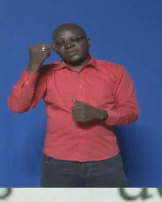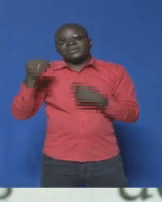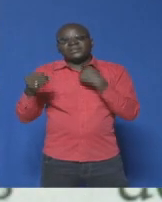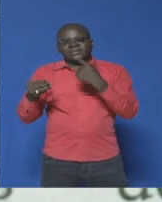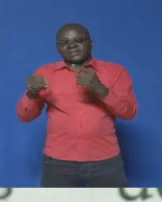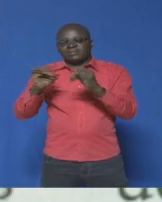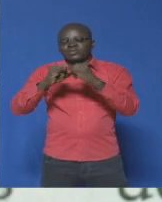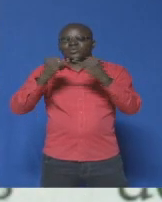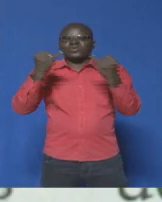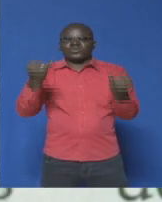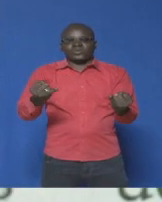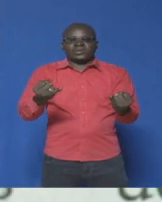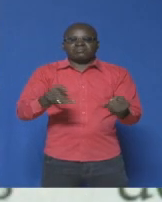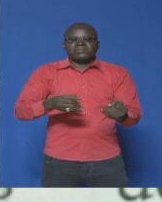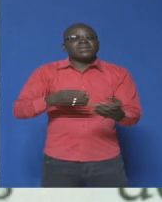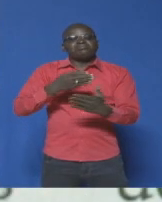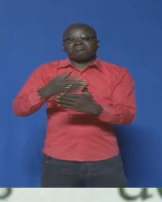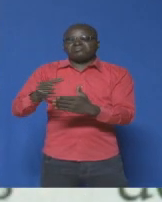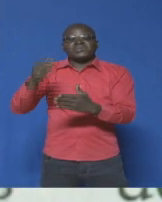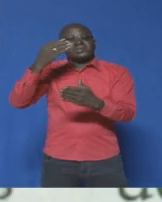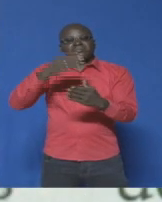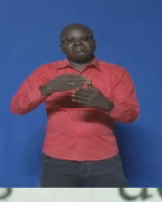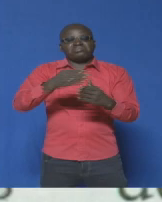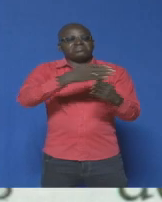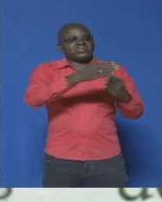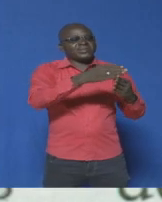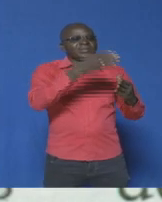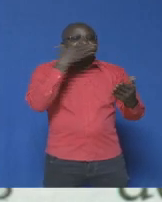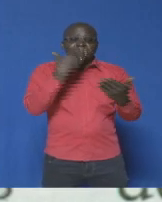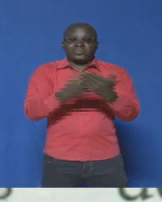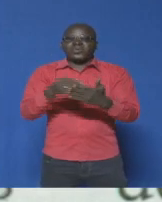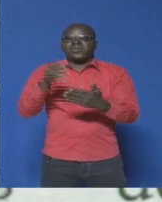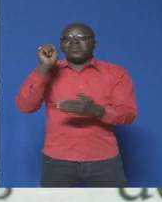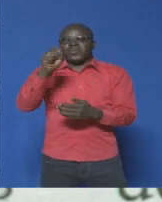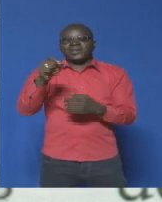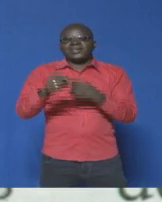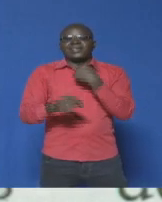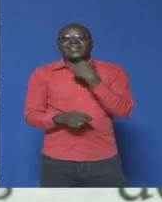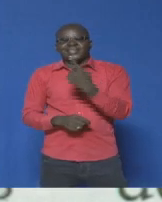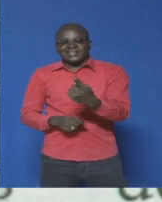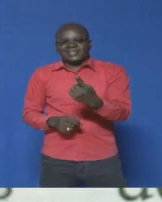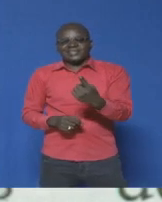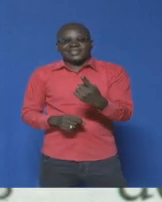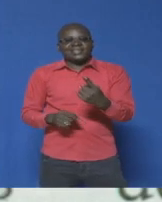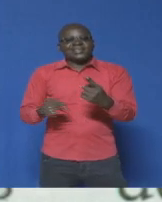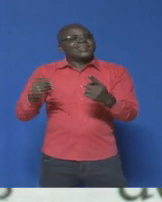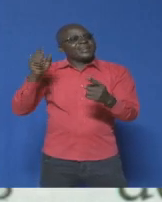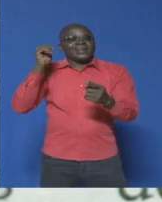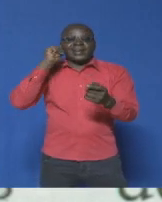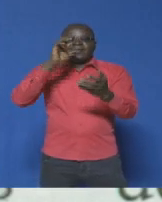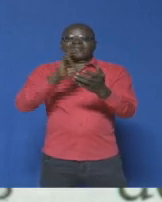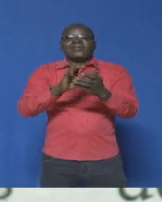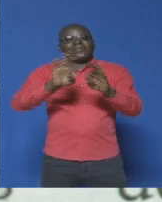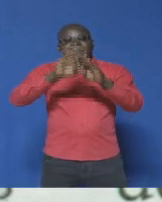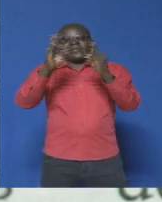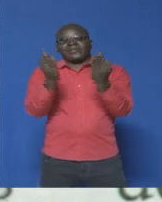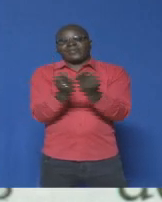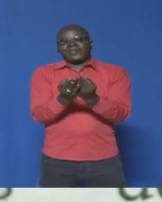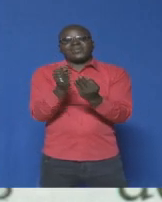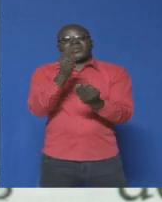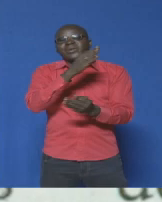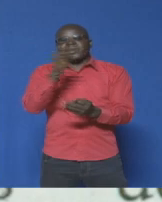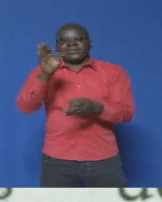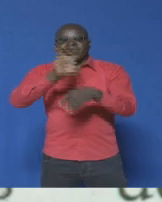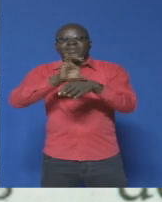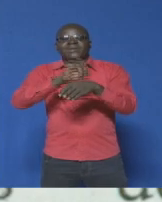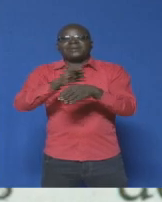distribue joyeusement de bons points au TAC, je cite, « Le couple ivoireux-Bukinabé est un bel exemple d